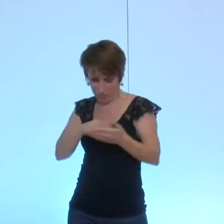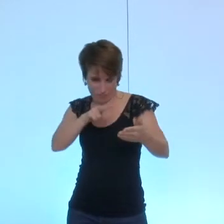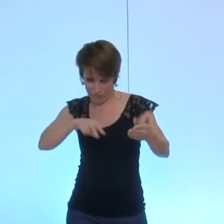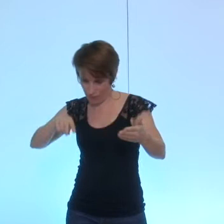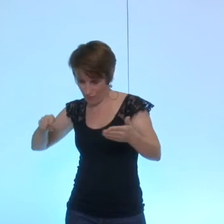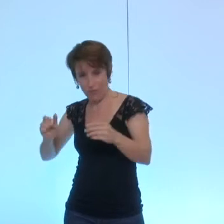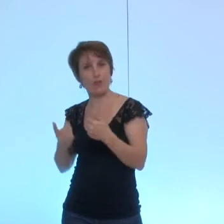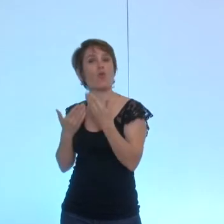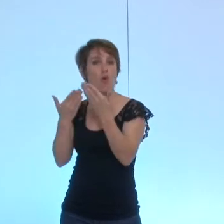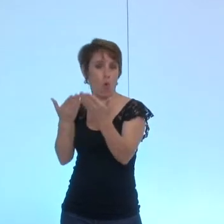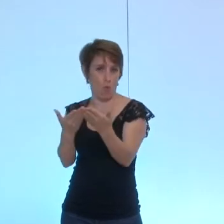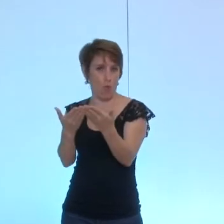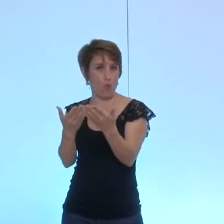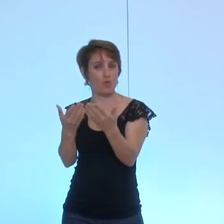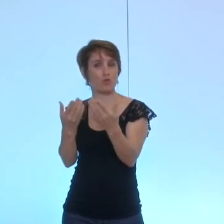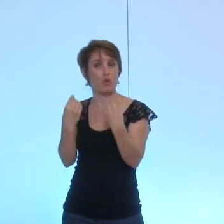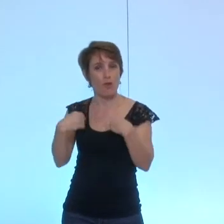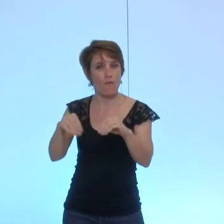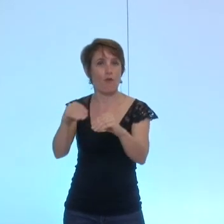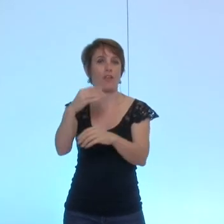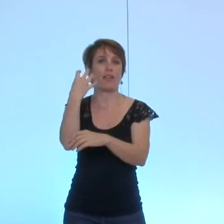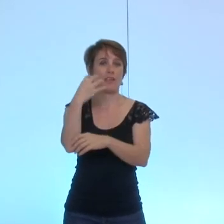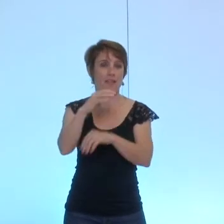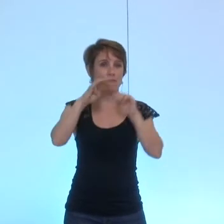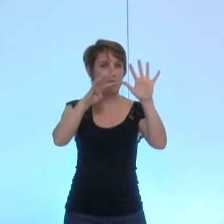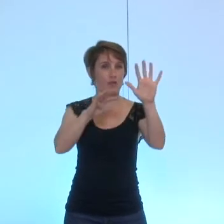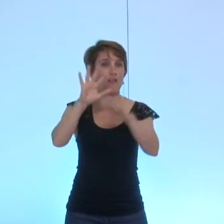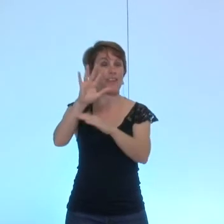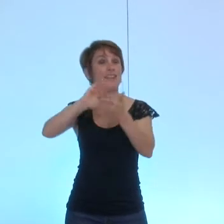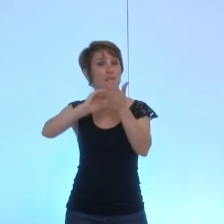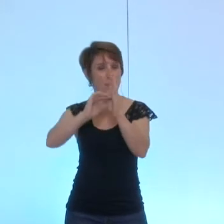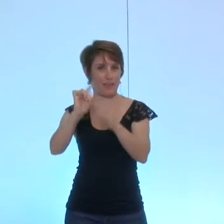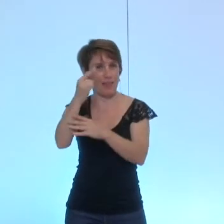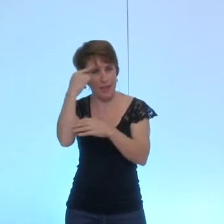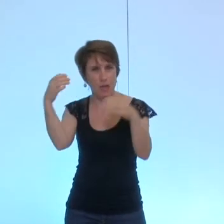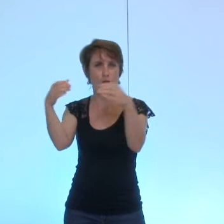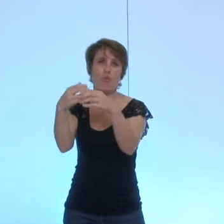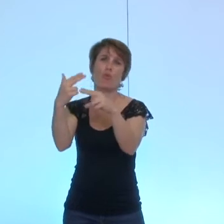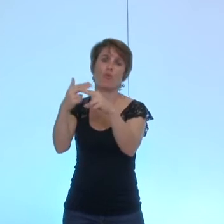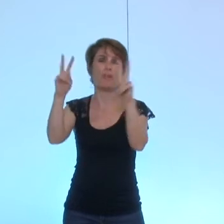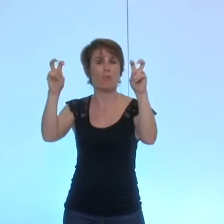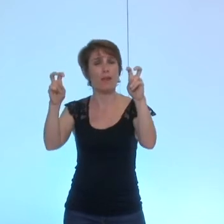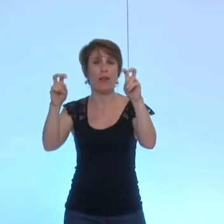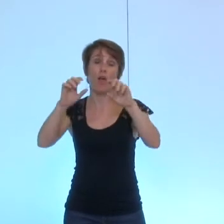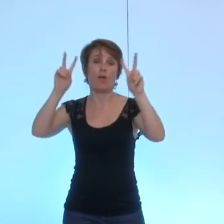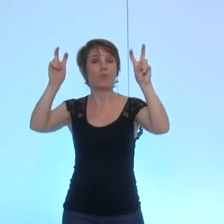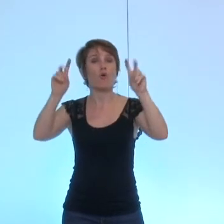de céder 495 m2 au groupement qui s'appelle Eau Claire du Quartier